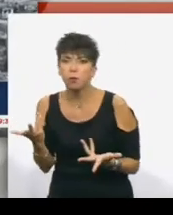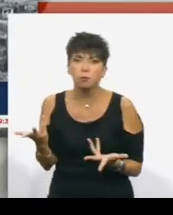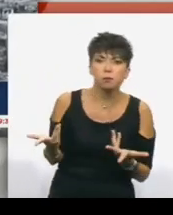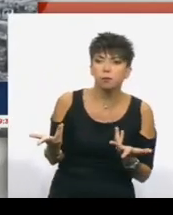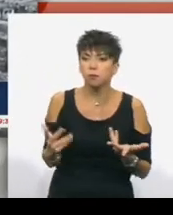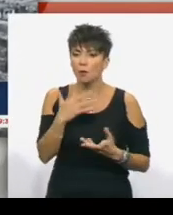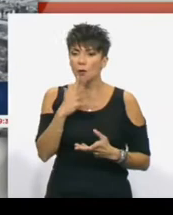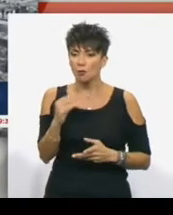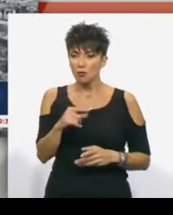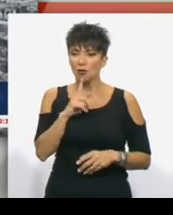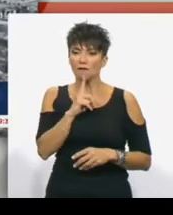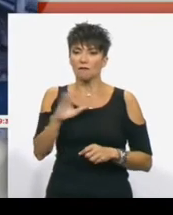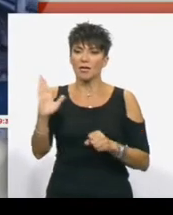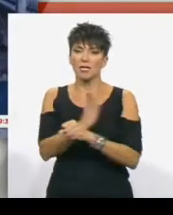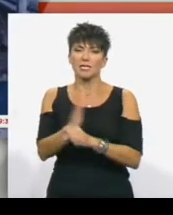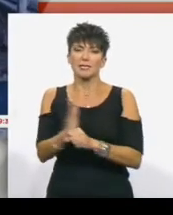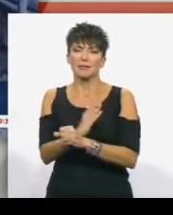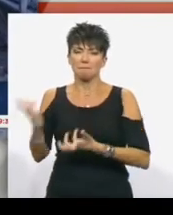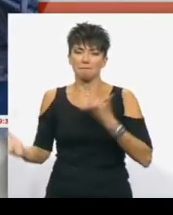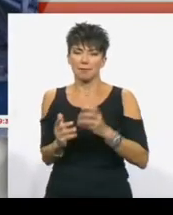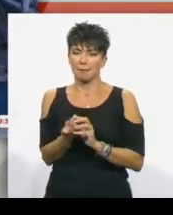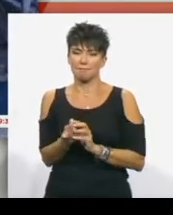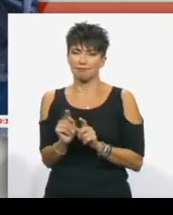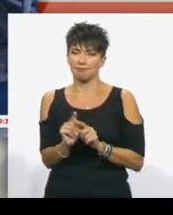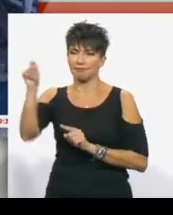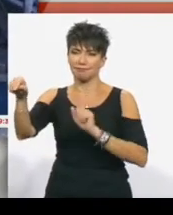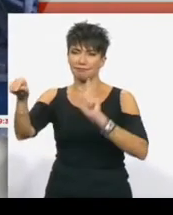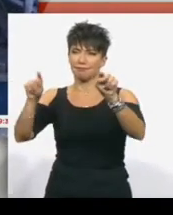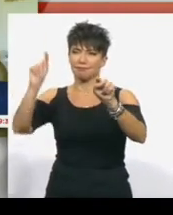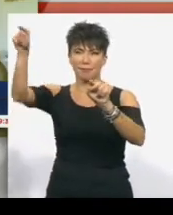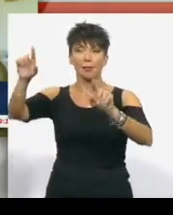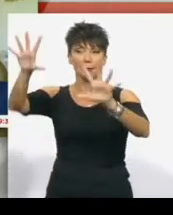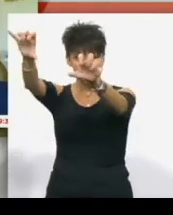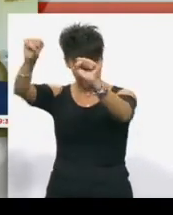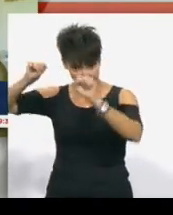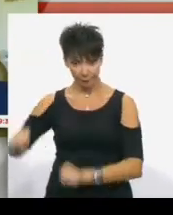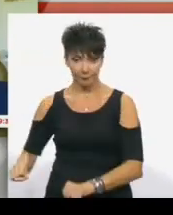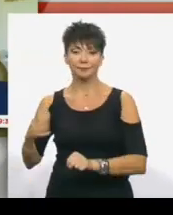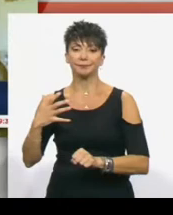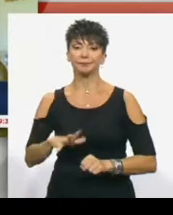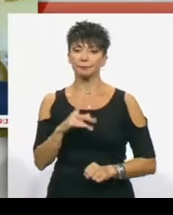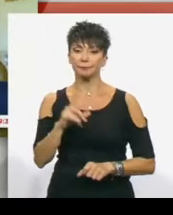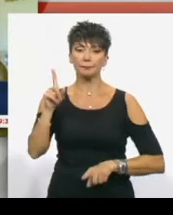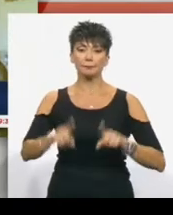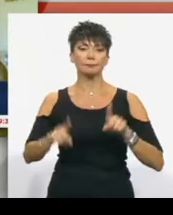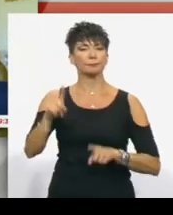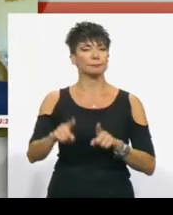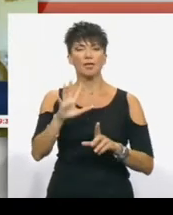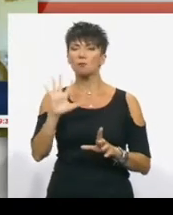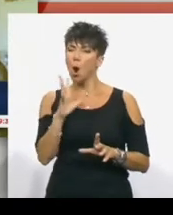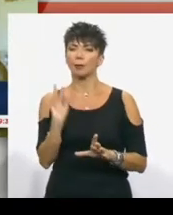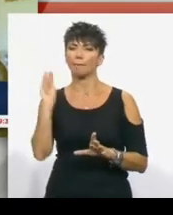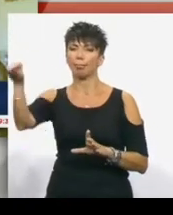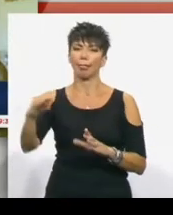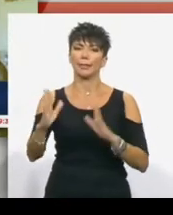οποίοι επωφελούμενοι του καταστροφικών πυρκαγιών κατέφυγαν και κρύβονται σε άλλες περιοχές. Απρέπει και ορισμένοι να μένουν και σε σπίτια